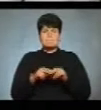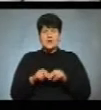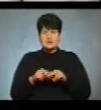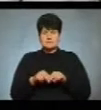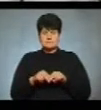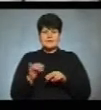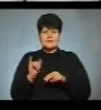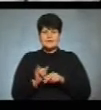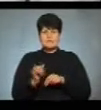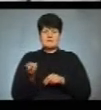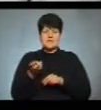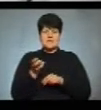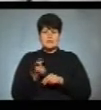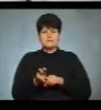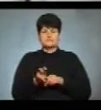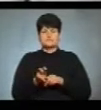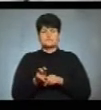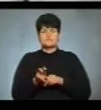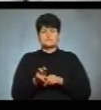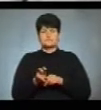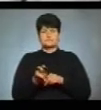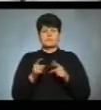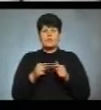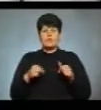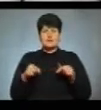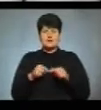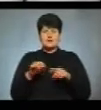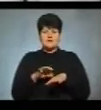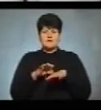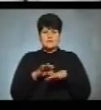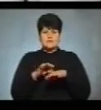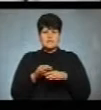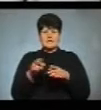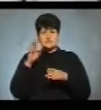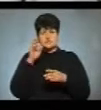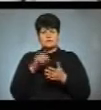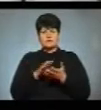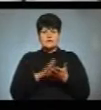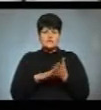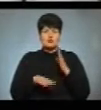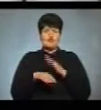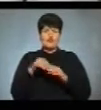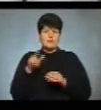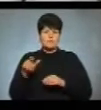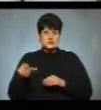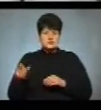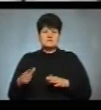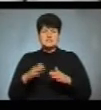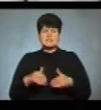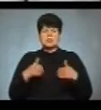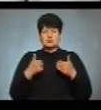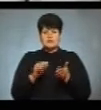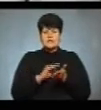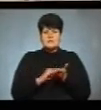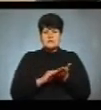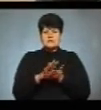і прийти в відділ ведення державного реєстру виборців, звернутися і